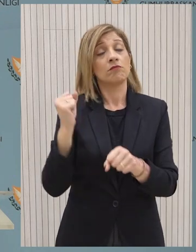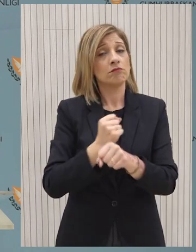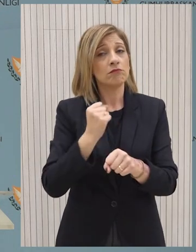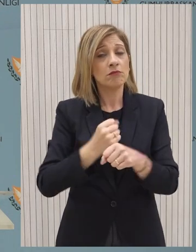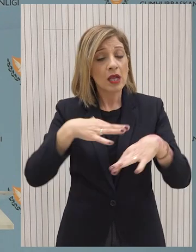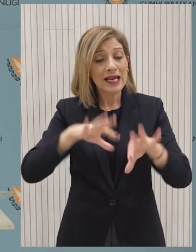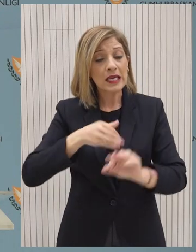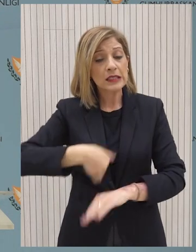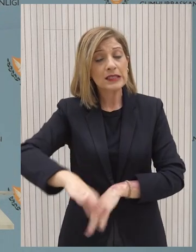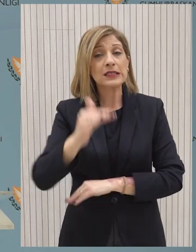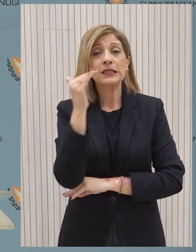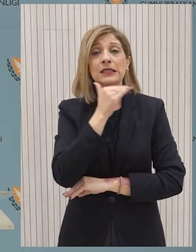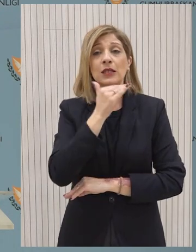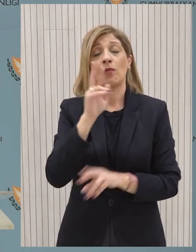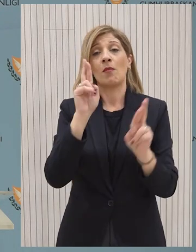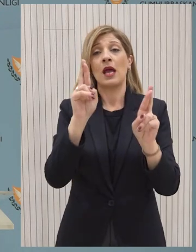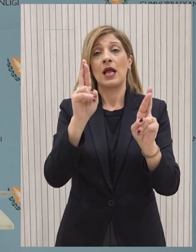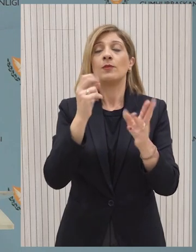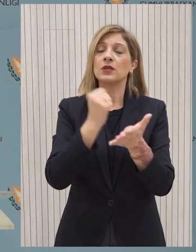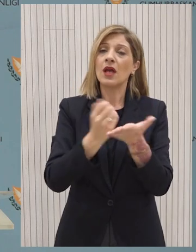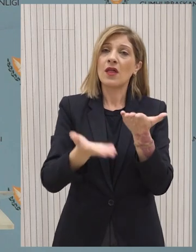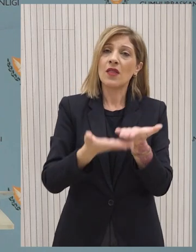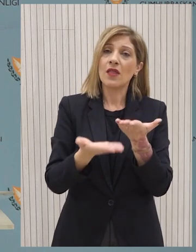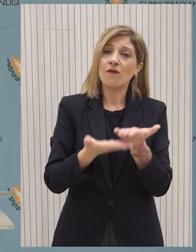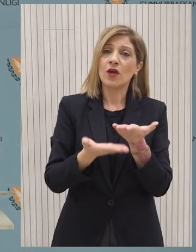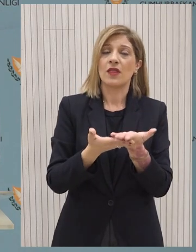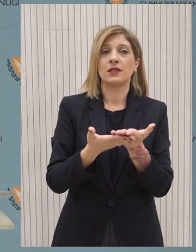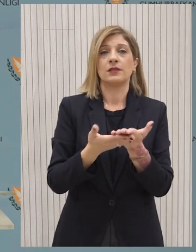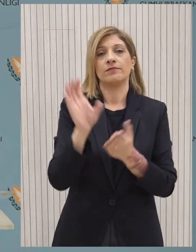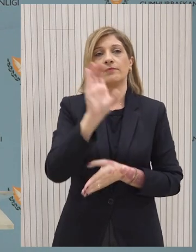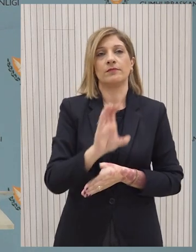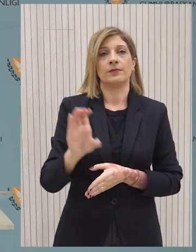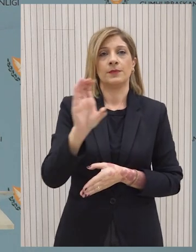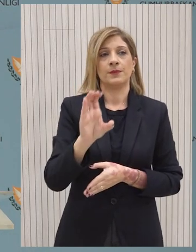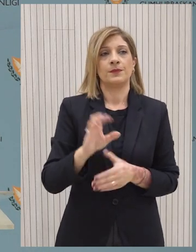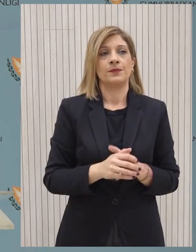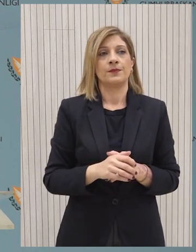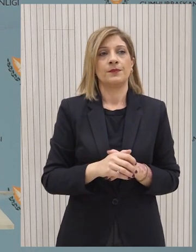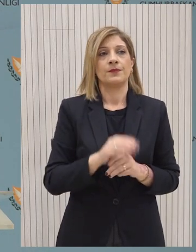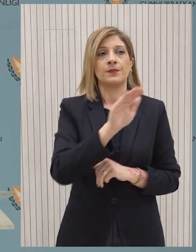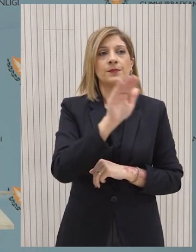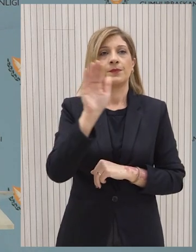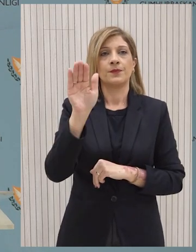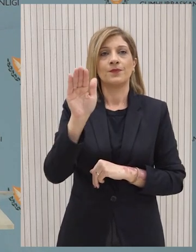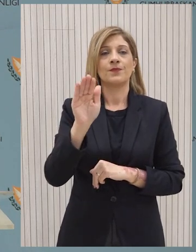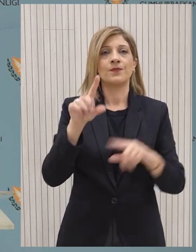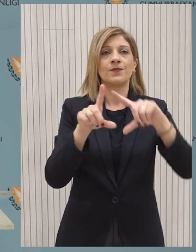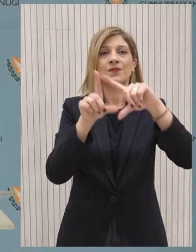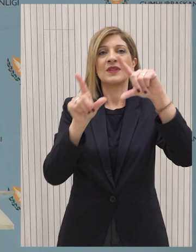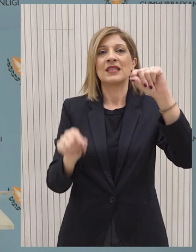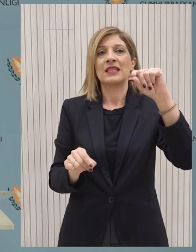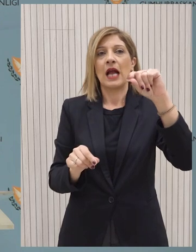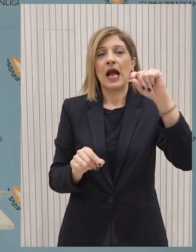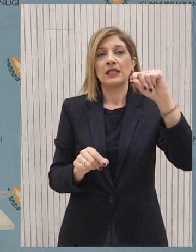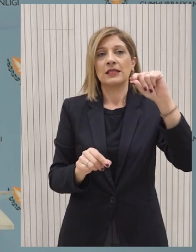η Ευρωπαϊκή Ένωση. Κύριε Πρόσφου, στο θέμα της Γάσης, κύριε Πρόσφερ, πειδή παίζει πλέον καθοριστικό, σχεδιαστικό,